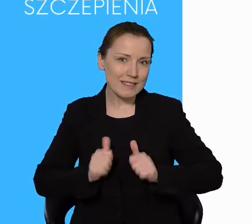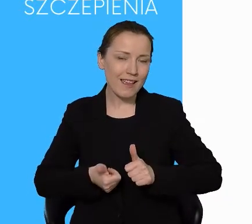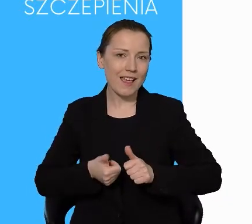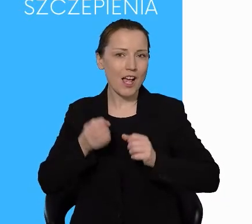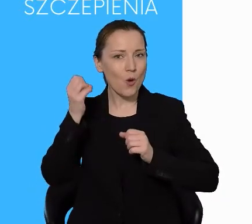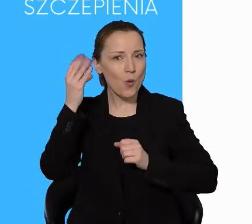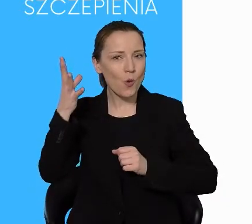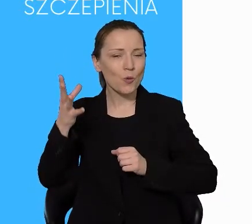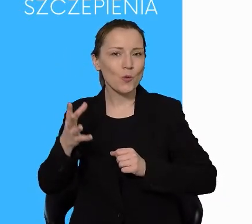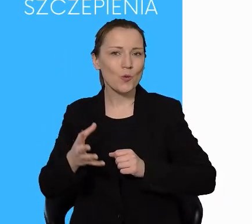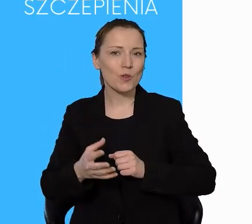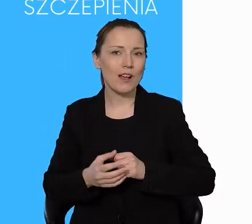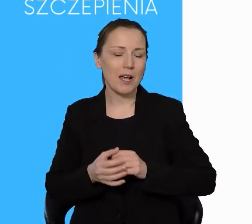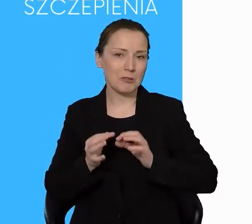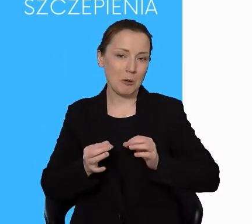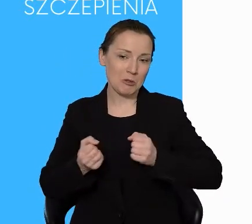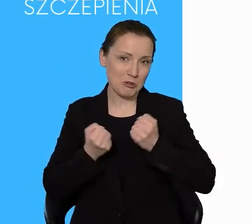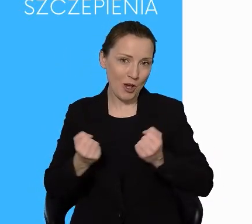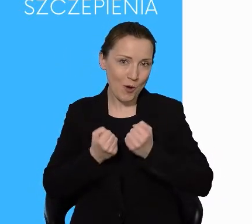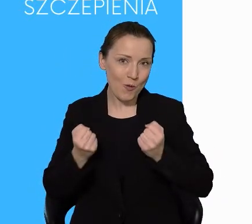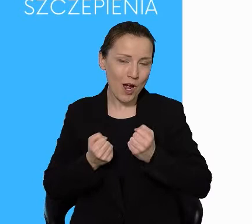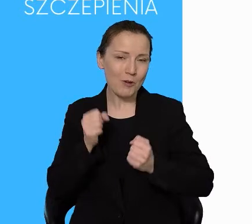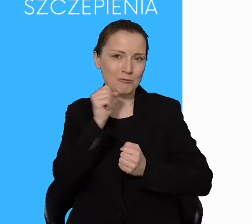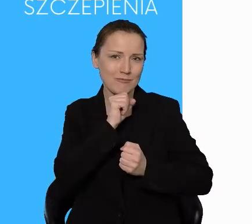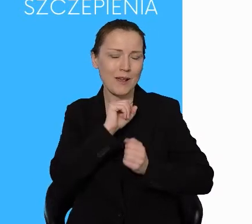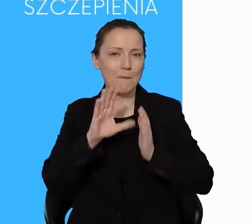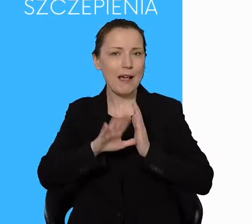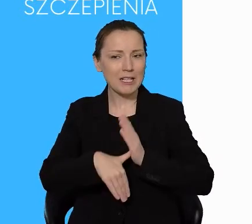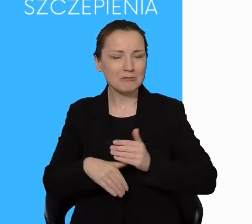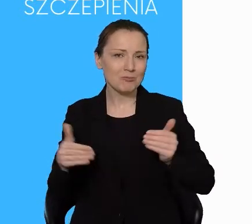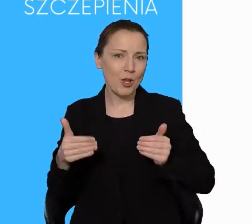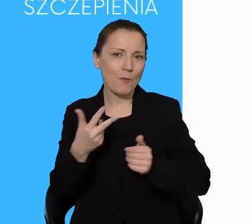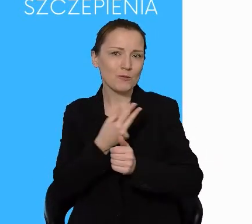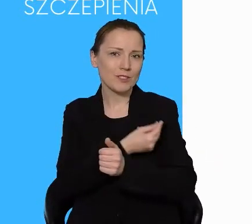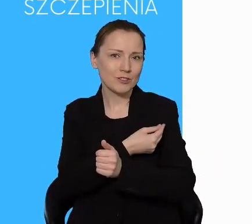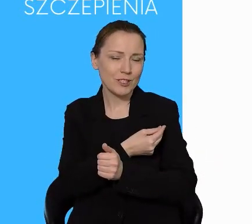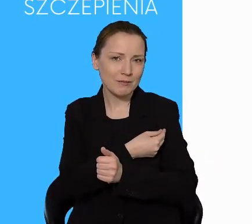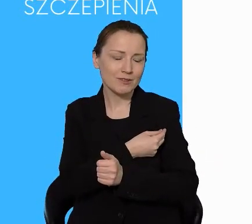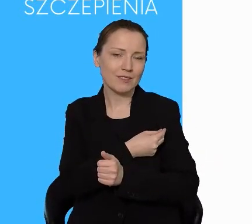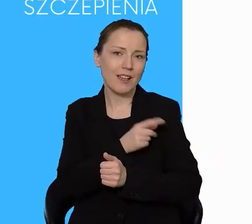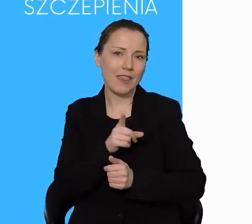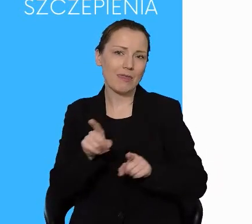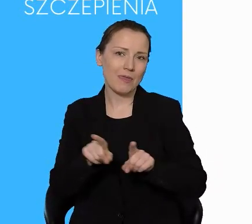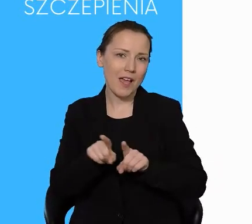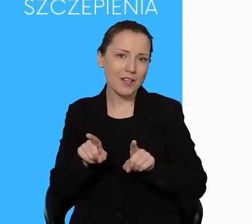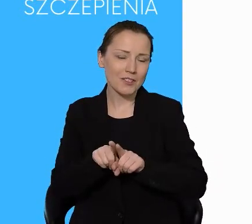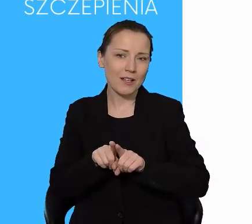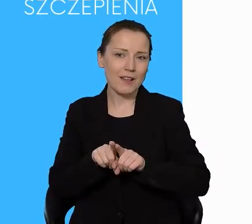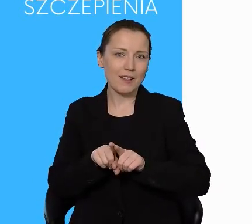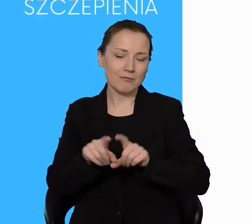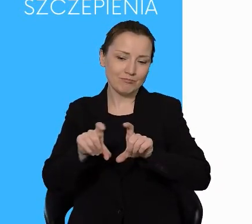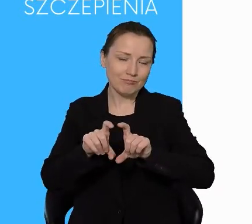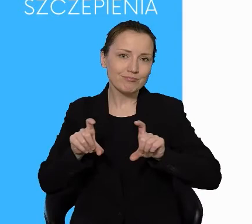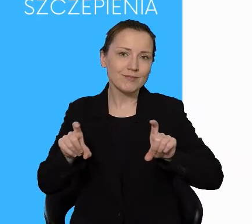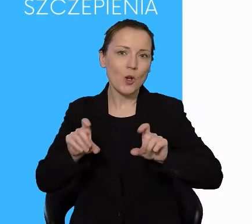kultura, a więc na obszarze Zespołu Staromiejskiego, ale nawet na terenie obiektów sportowych, Moto